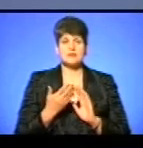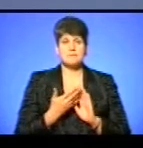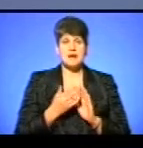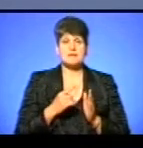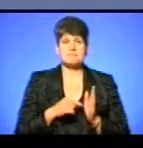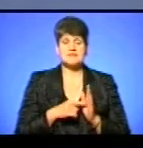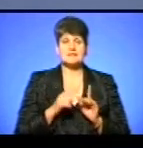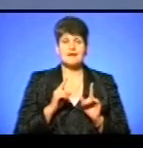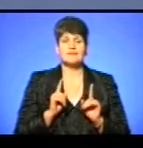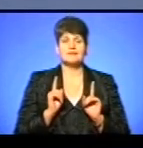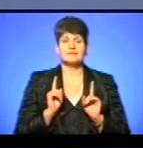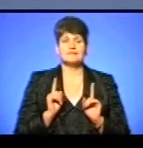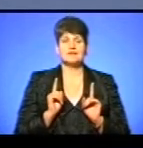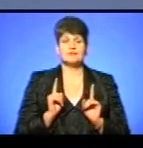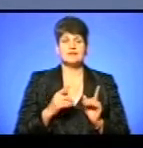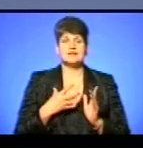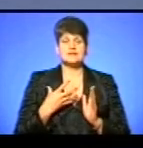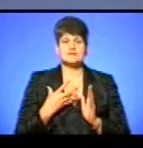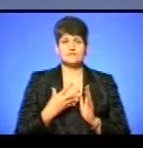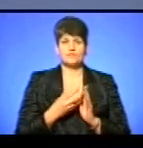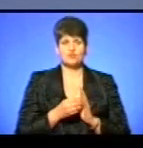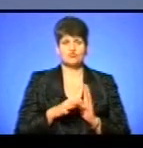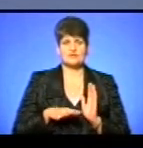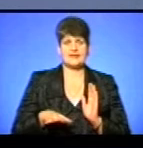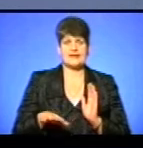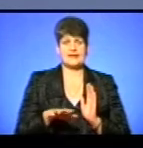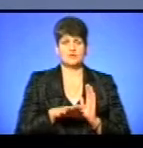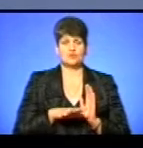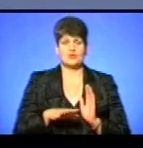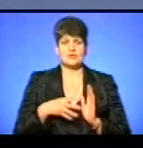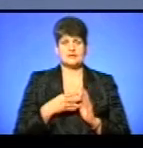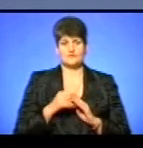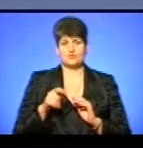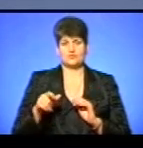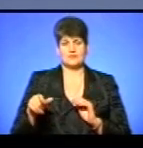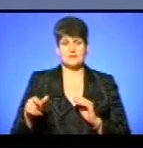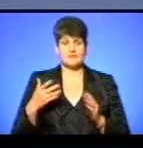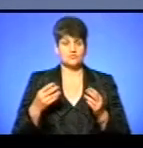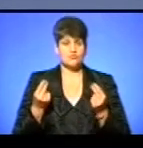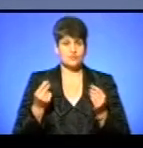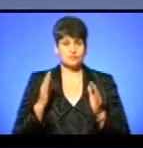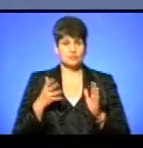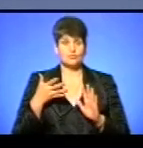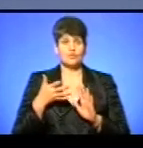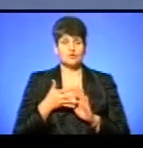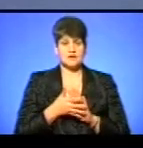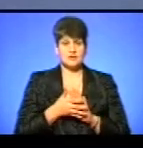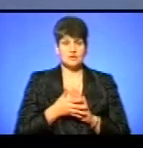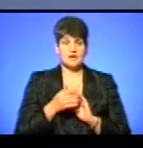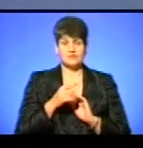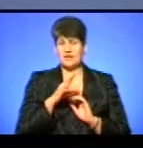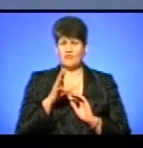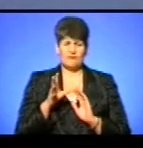міська рада виключно на свою адміністративну територію і на своїх мешканців. Якщо кошти будуть потрачені, а вони всі